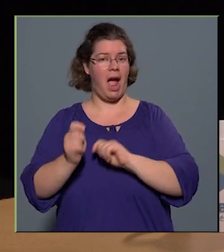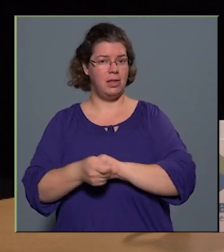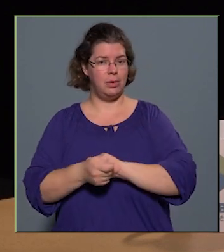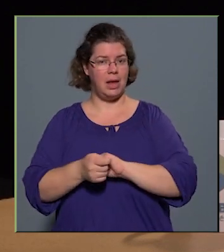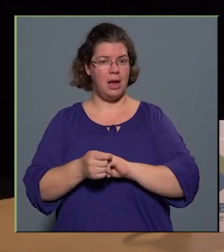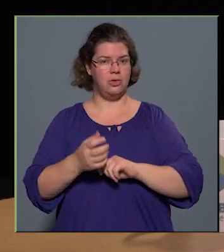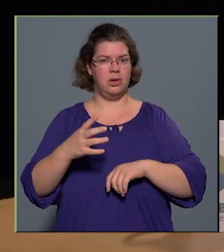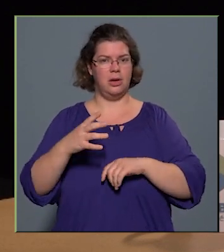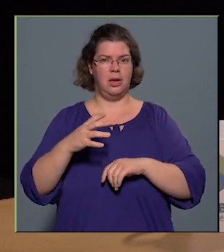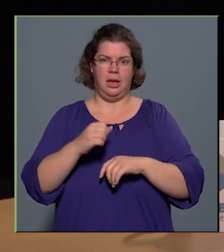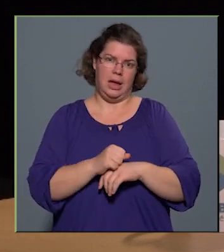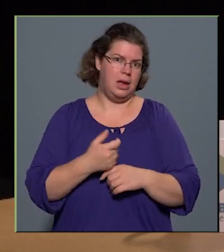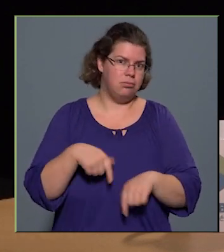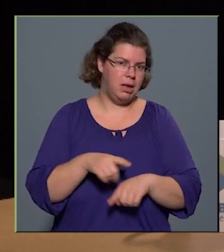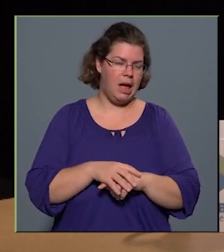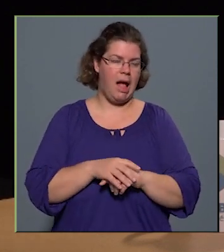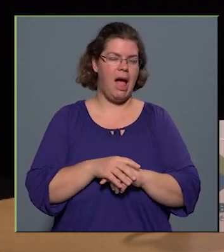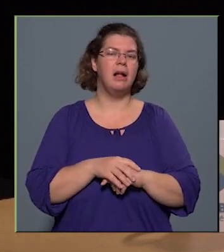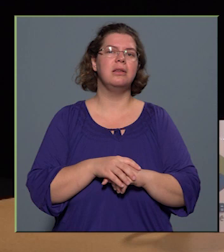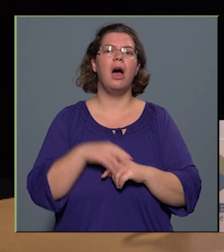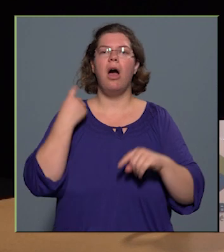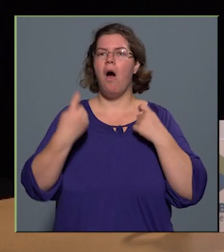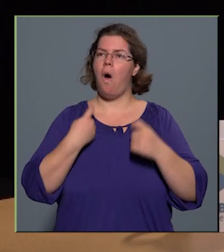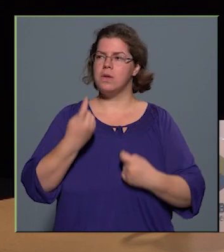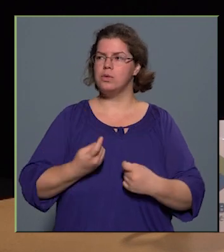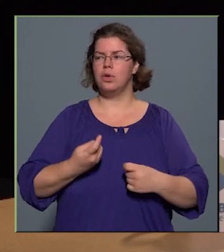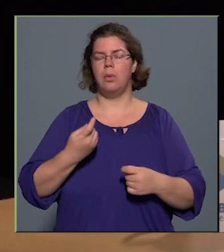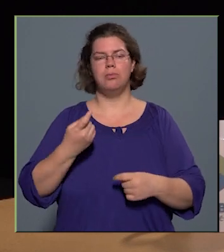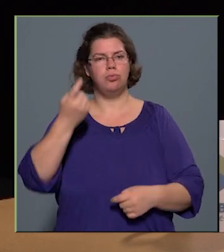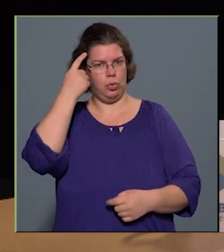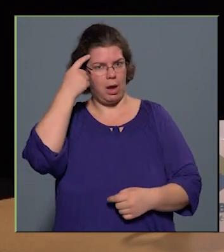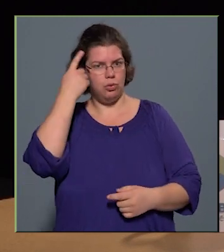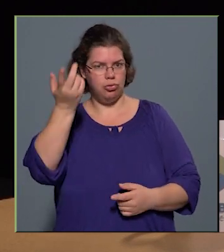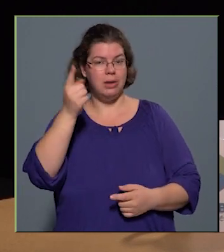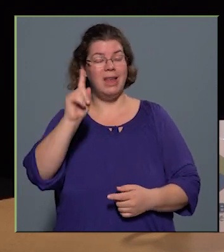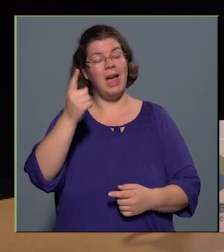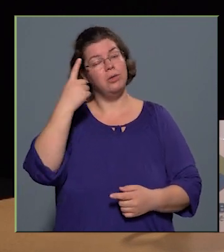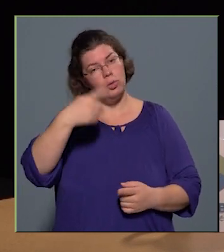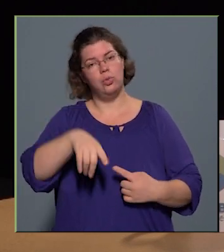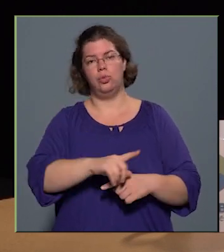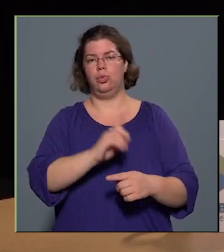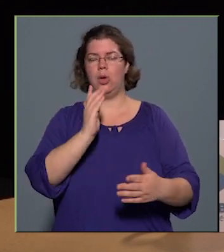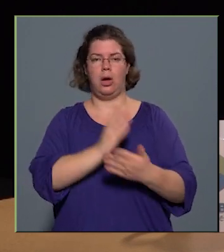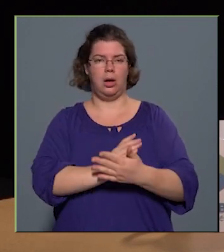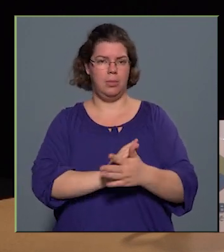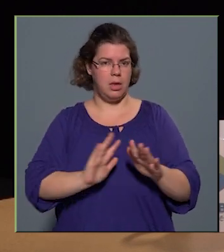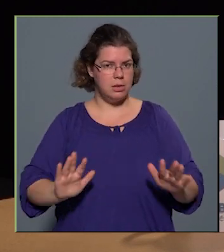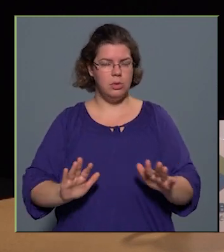ért minket, ehhez én azt gondolom, hogy tudatosan, de ugye tudtunk alkalmazkodni.